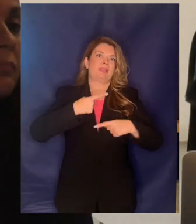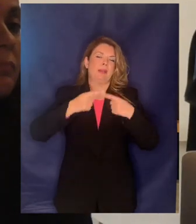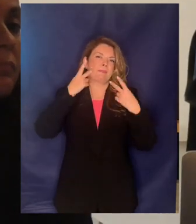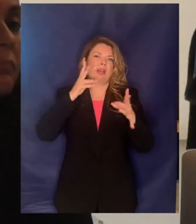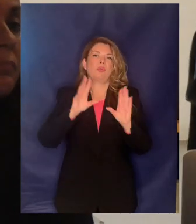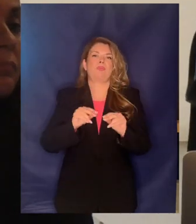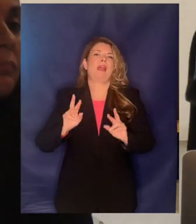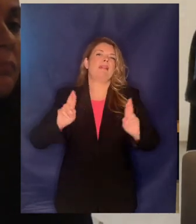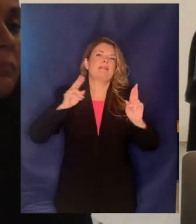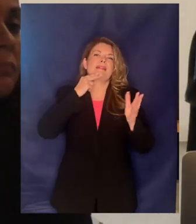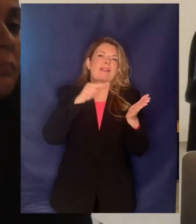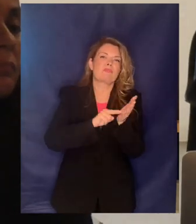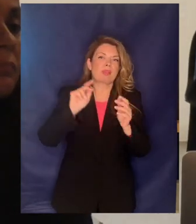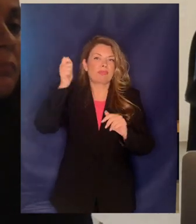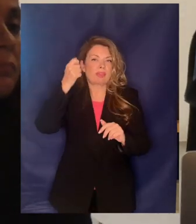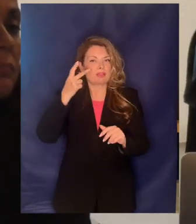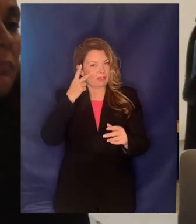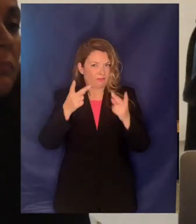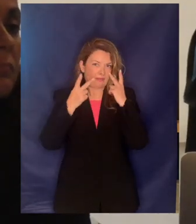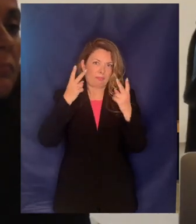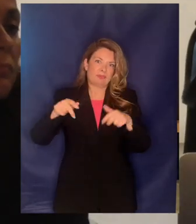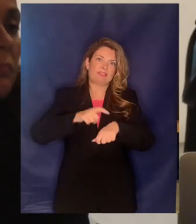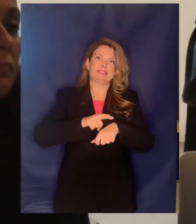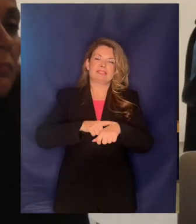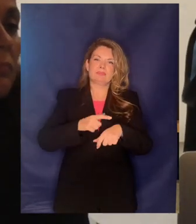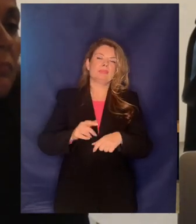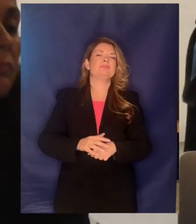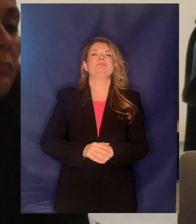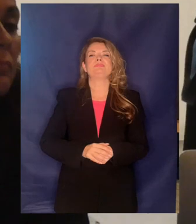διάφορα που κάνει ο Στάσης από τη στιγμή